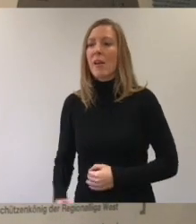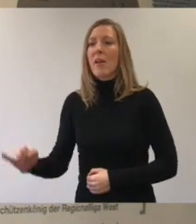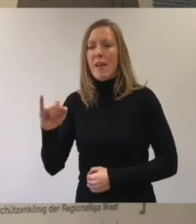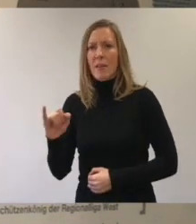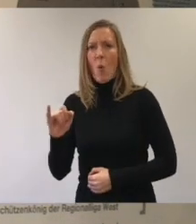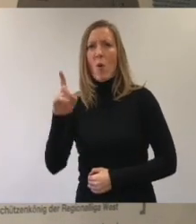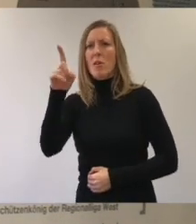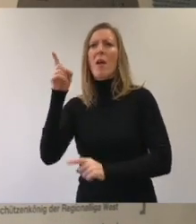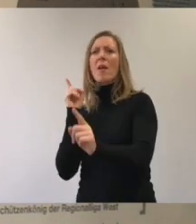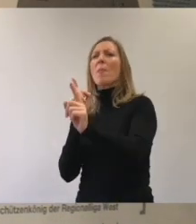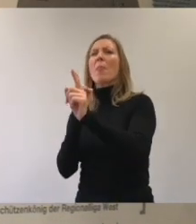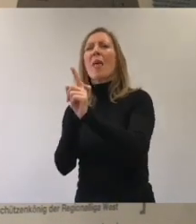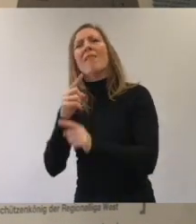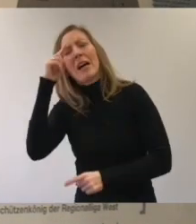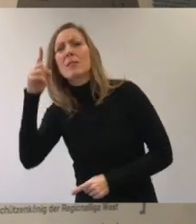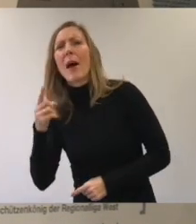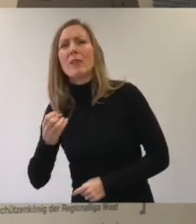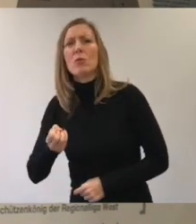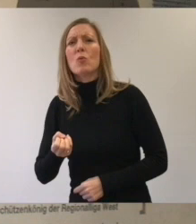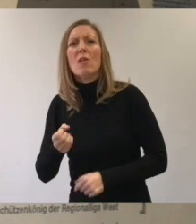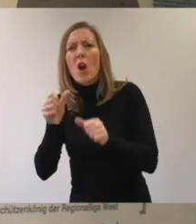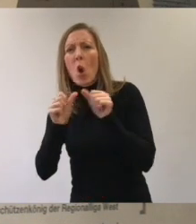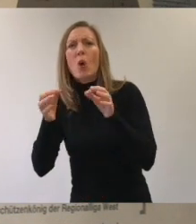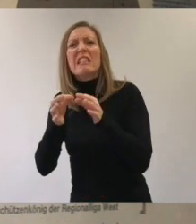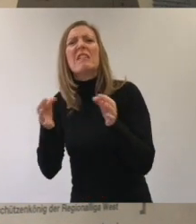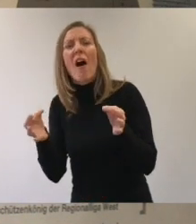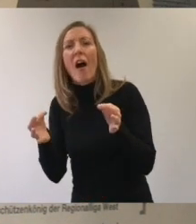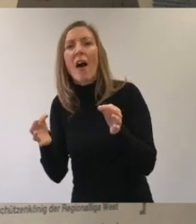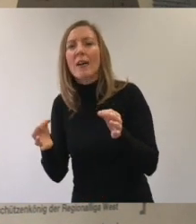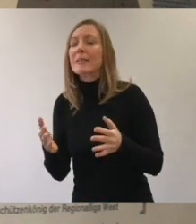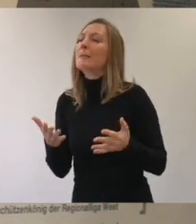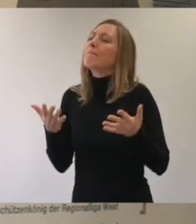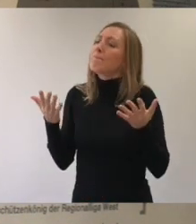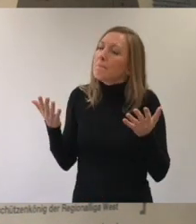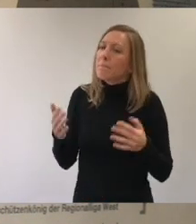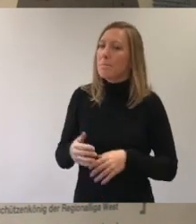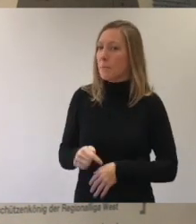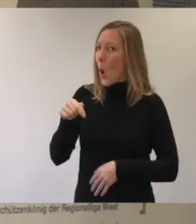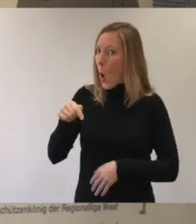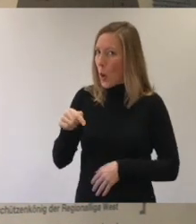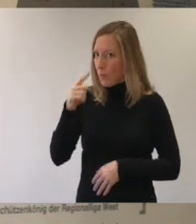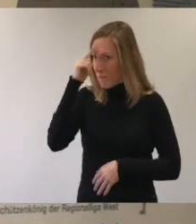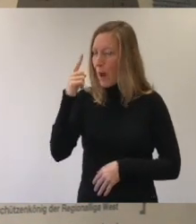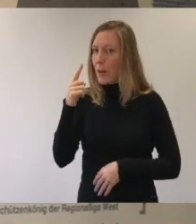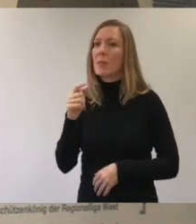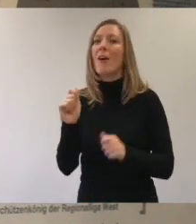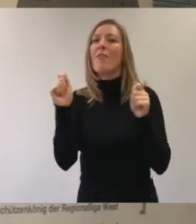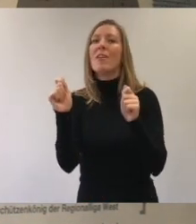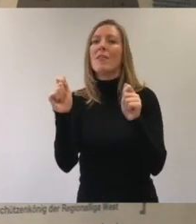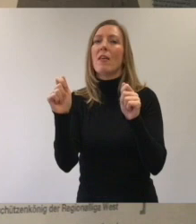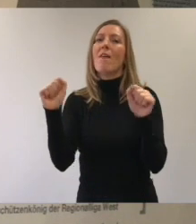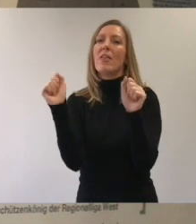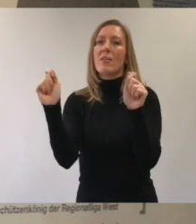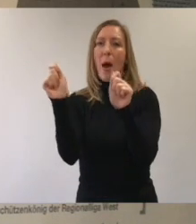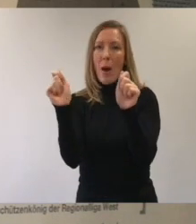Ingo läuft zu Dirk und fragt wieder, wieso Glückstag? Dirk sagt, naja, heute ist doch das letzte